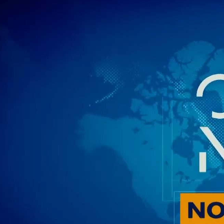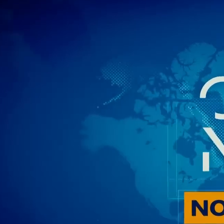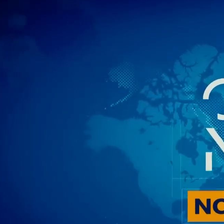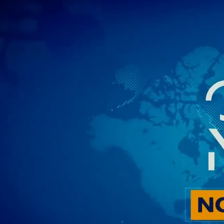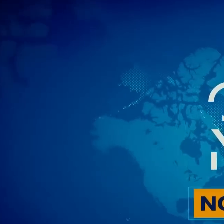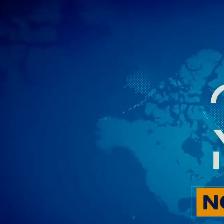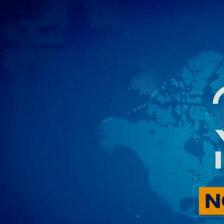Υπότιτλοι